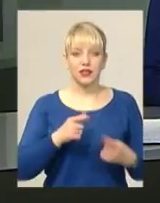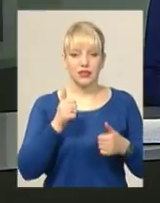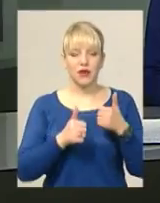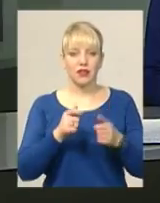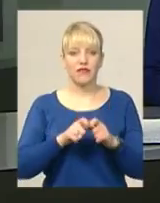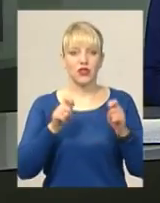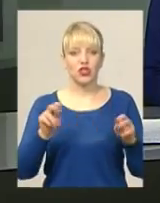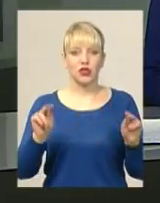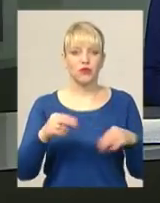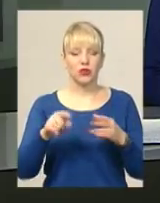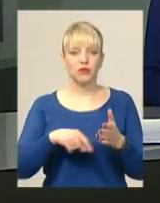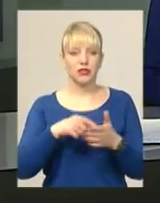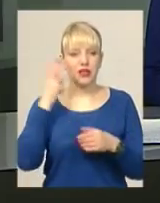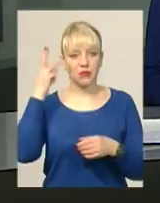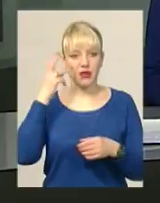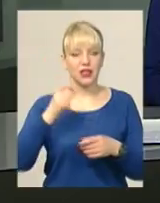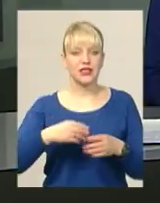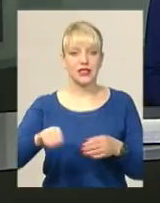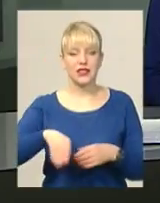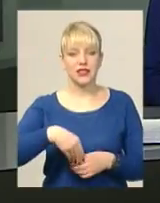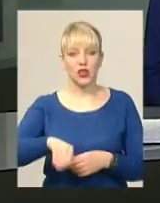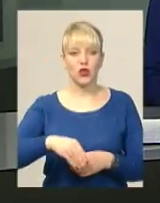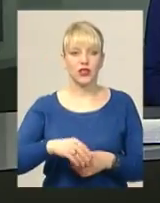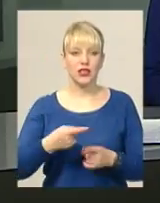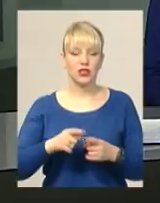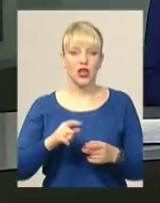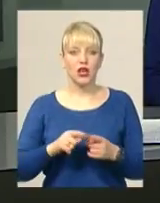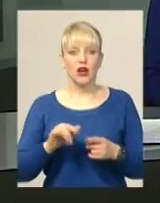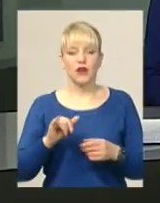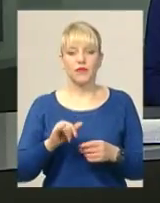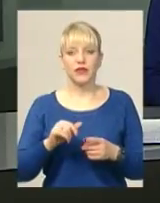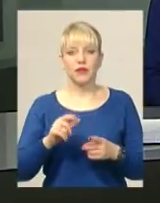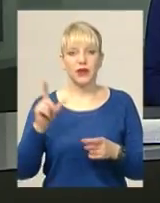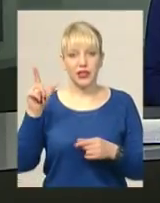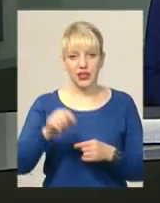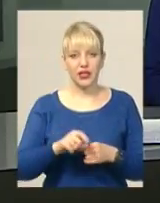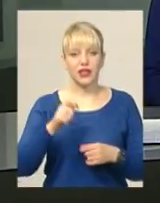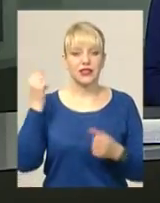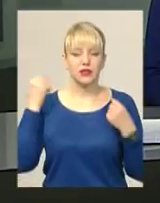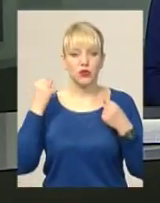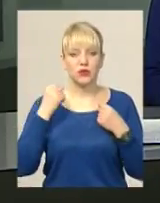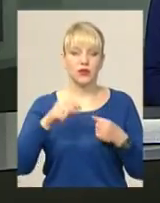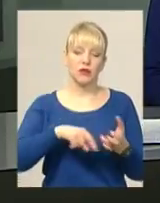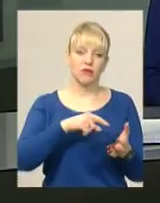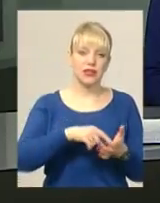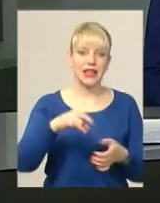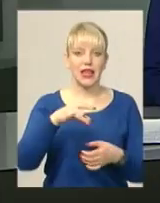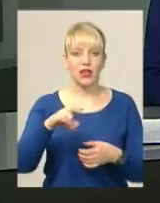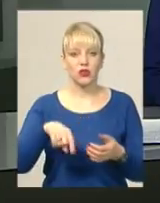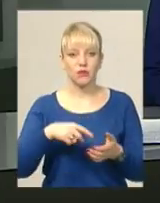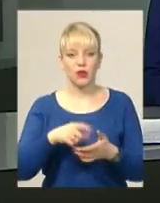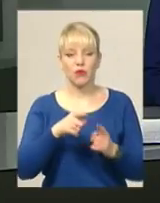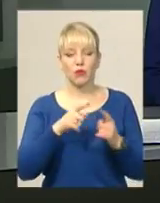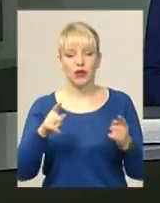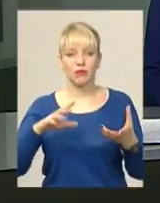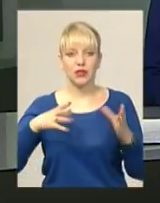відкритому чемпіонаті міста Хмельницького з настільного тенісу. Повправлятися у грі приїхали спортсмени із міст та районів області. Про перебіг та